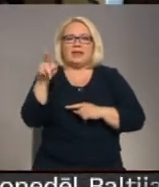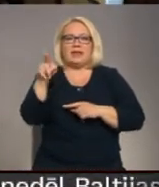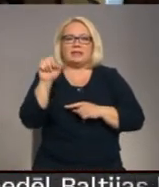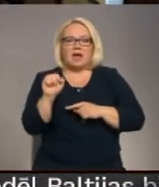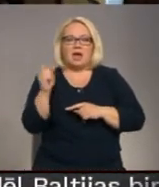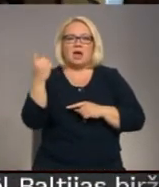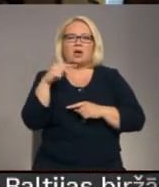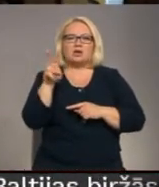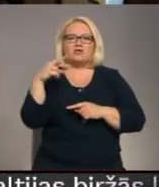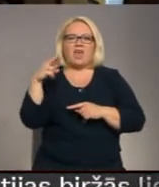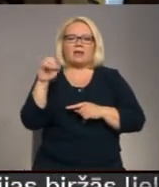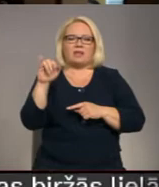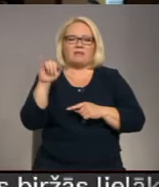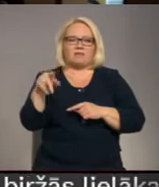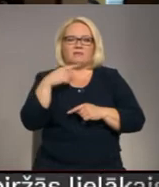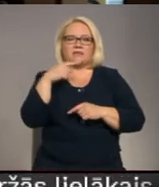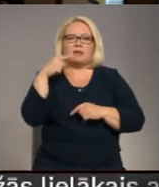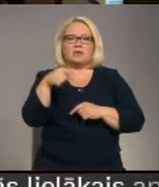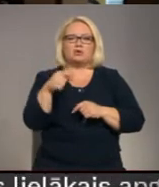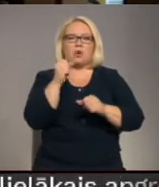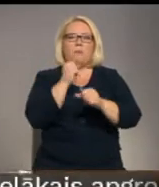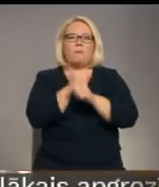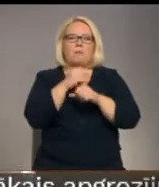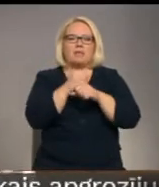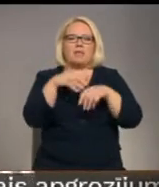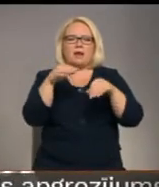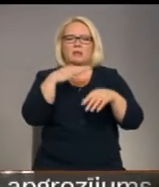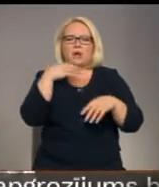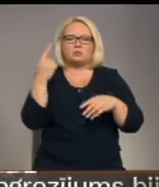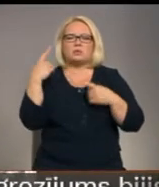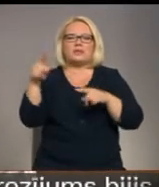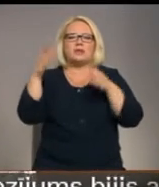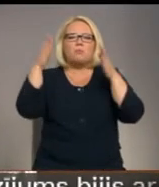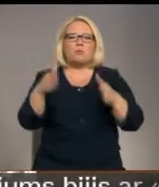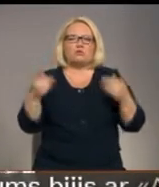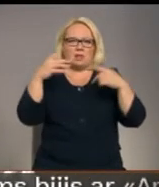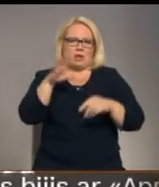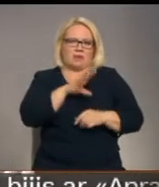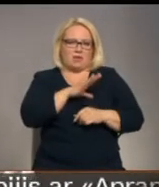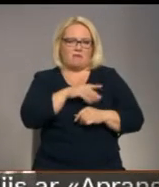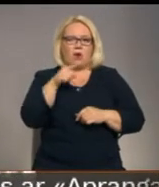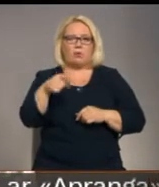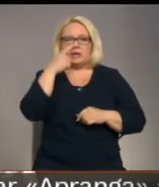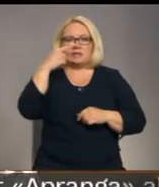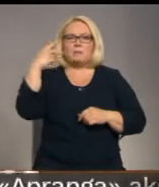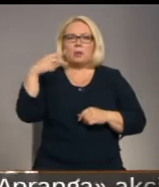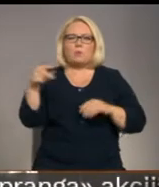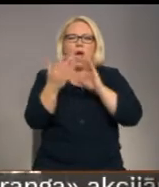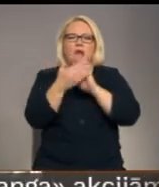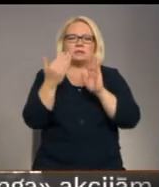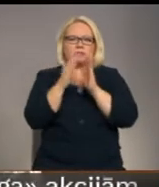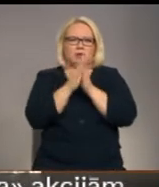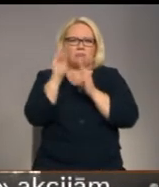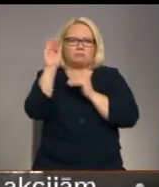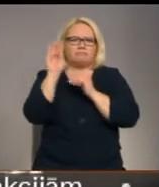padarīja to, ko cits neizdara mūžu laikā. Ir 120 atsaucas grāmatā, un, lai es varētu viņu uzrakstīt, man